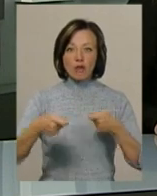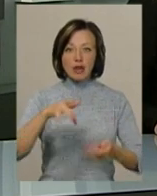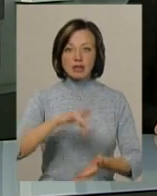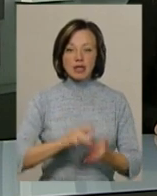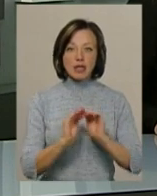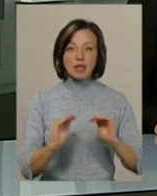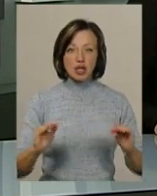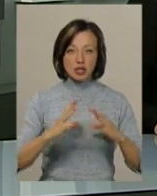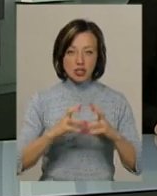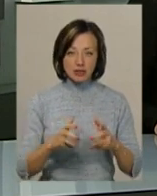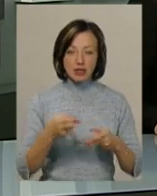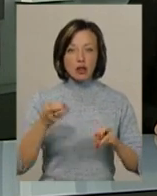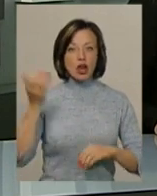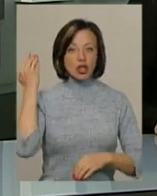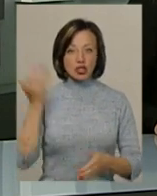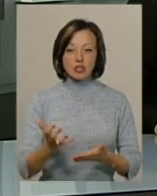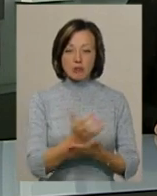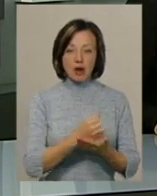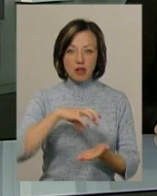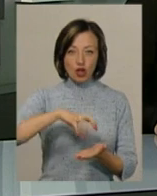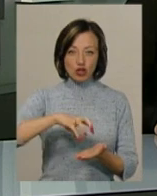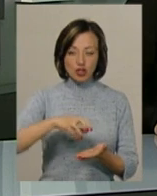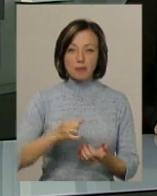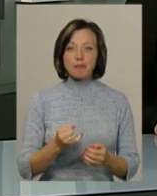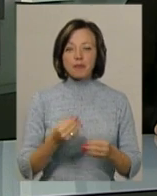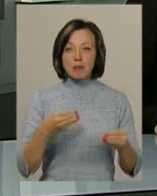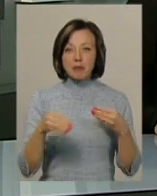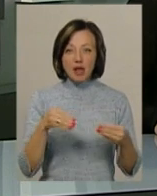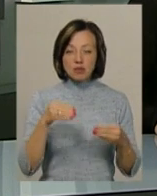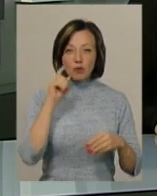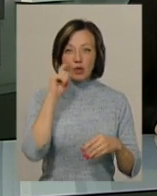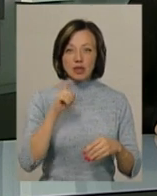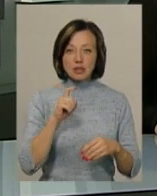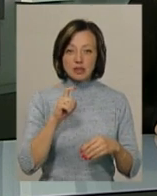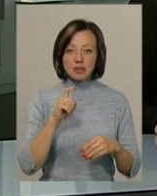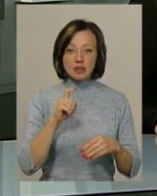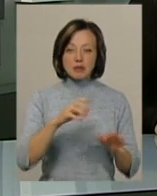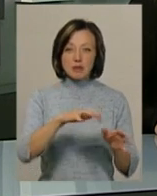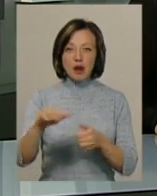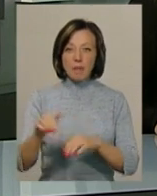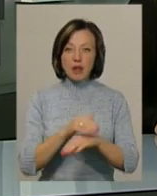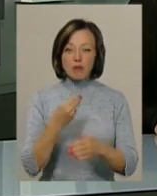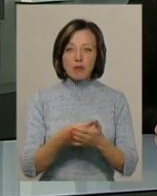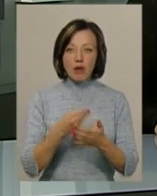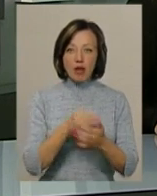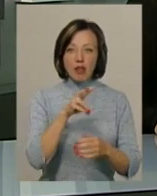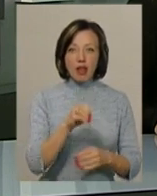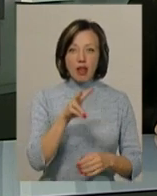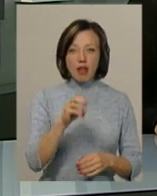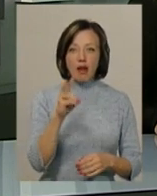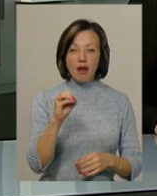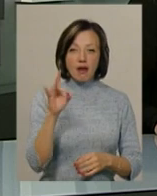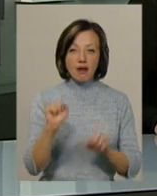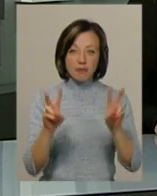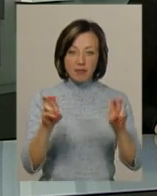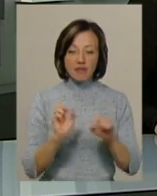центрі «Дитячий світ», де раніше збирали кришечки. Нагадаю, пластик в Україні забирає благодійний фонд «Лелекера». Їх він віддає